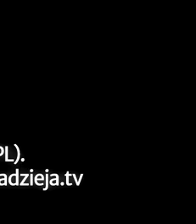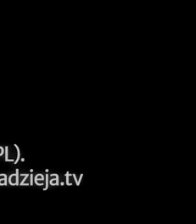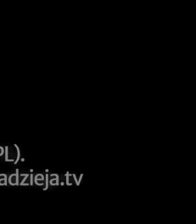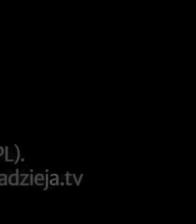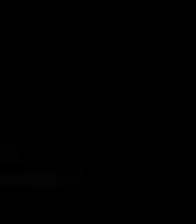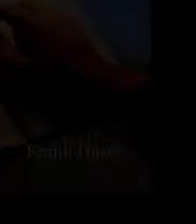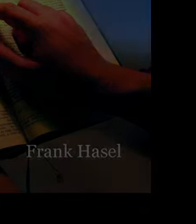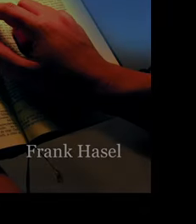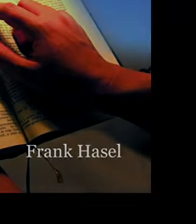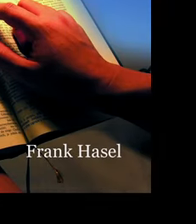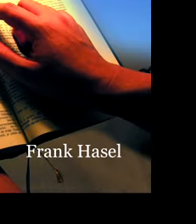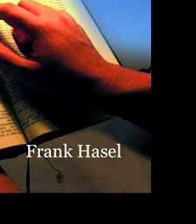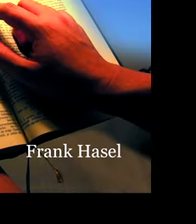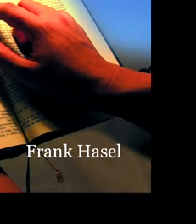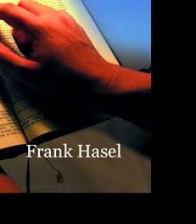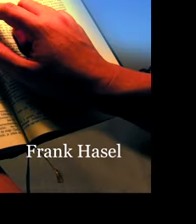dziękuję.